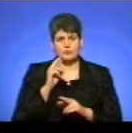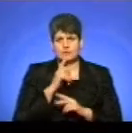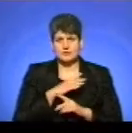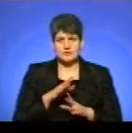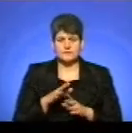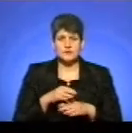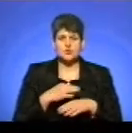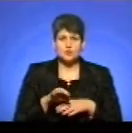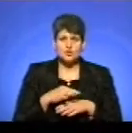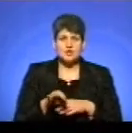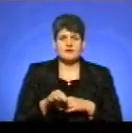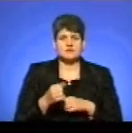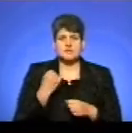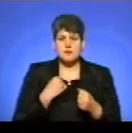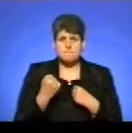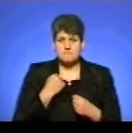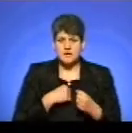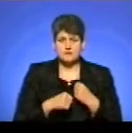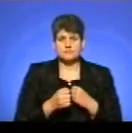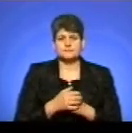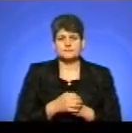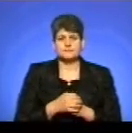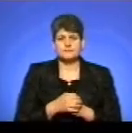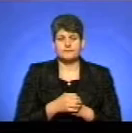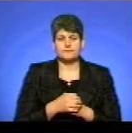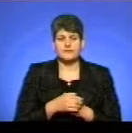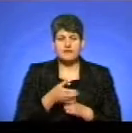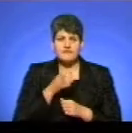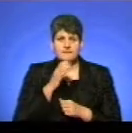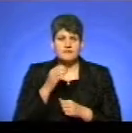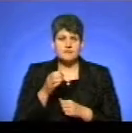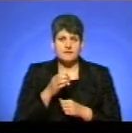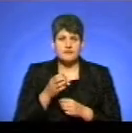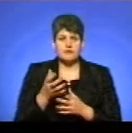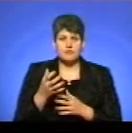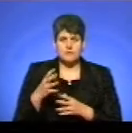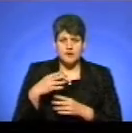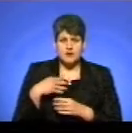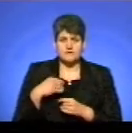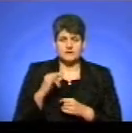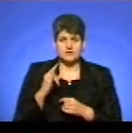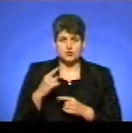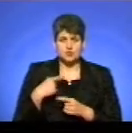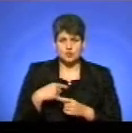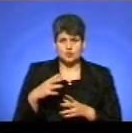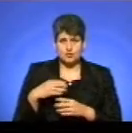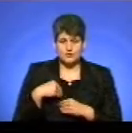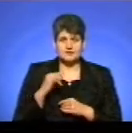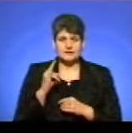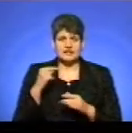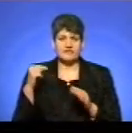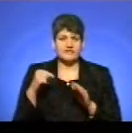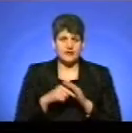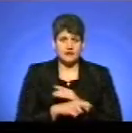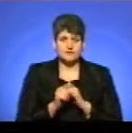вивчався, бив, випивав, брав його з собою, дитина втікала від